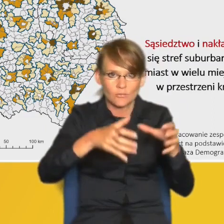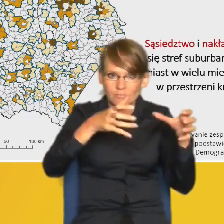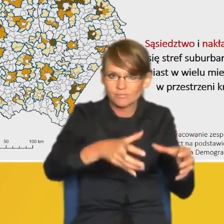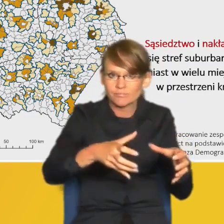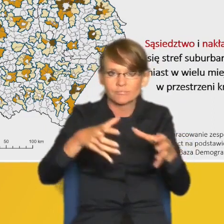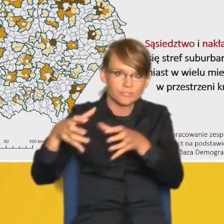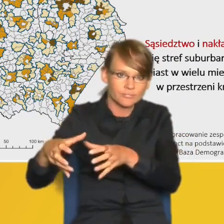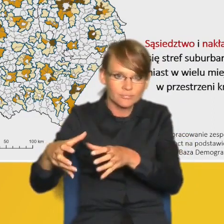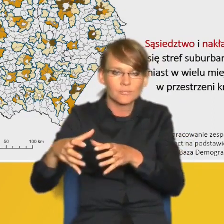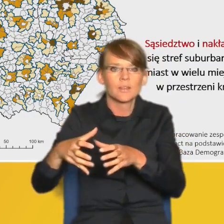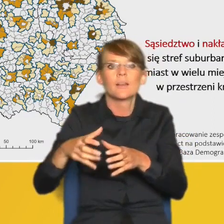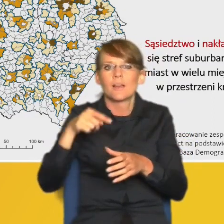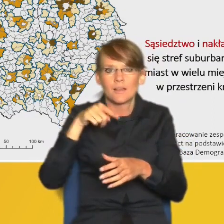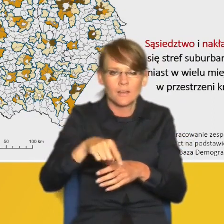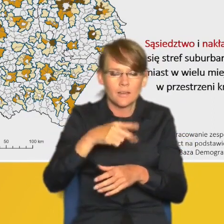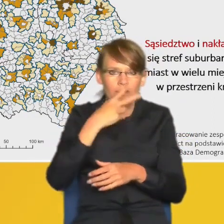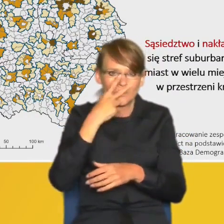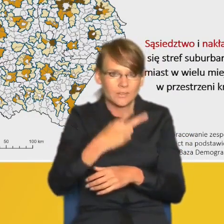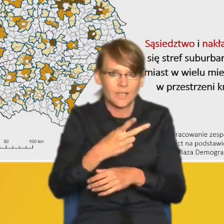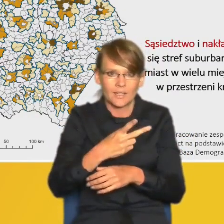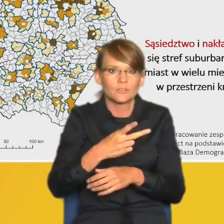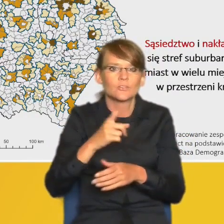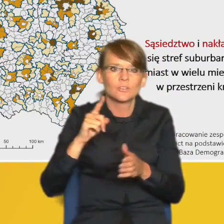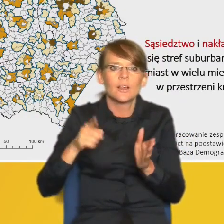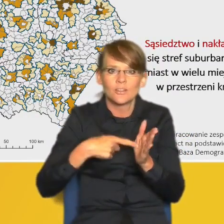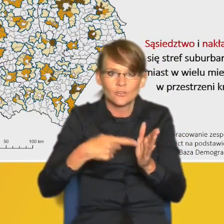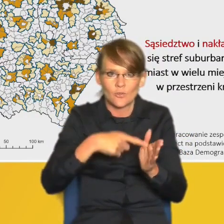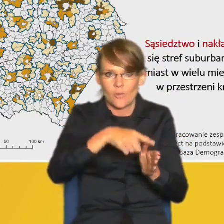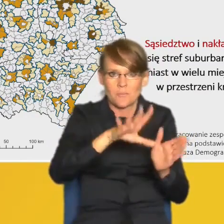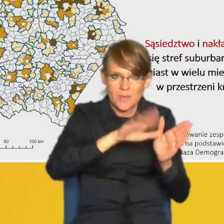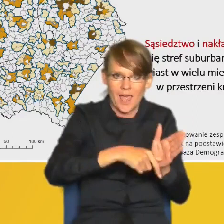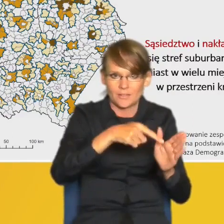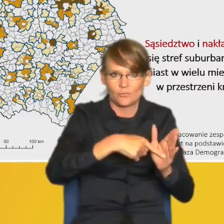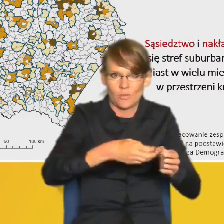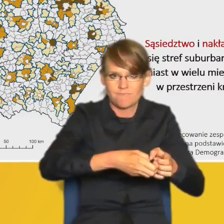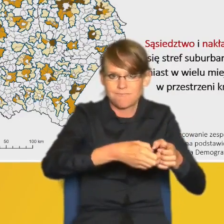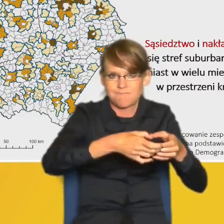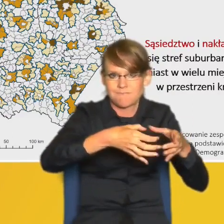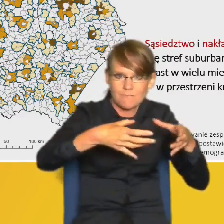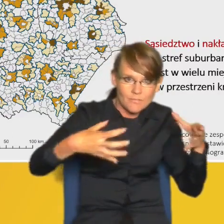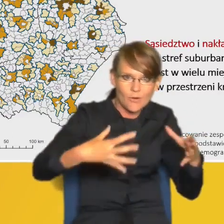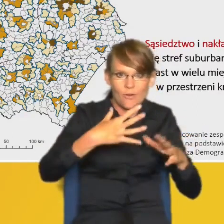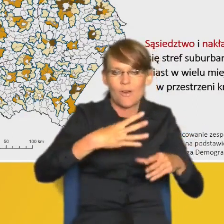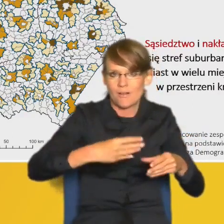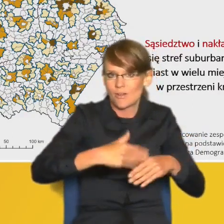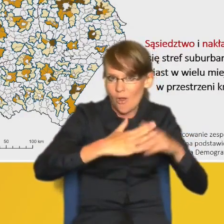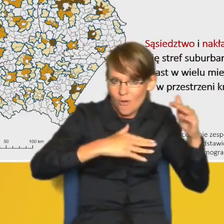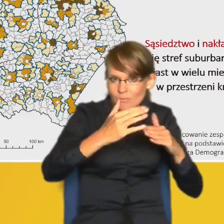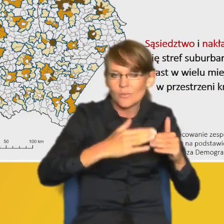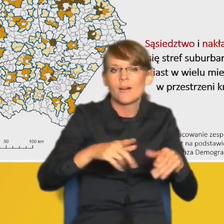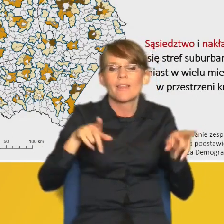gdzie mamy do czynienia z dynamiczną urbanizacją i z drugiej strony układy, gdzie te procesy